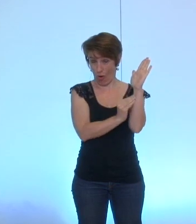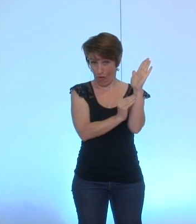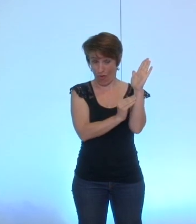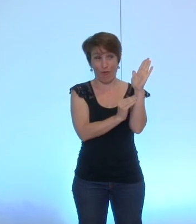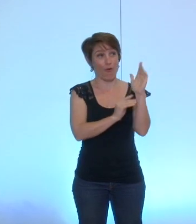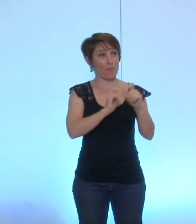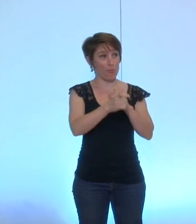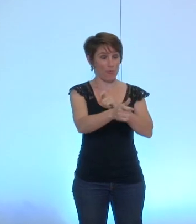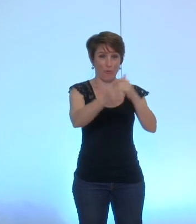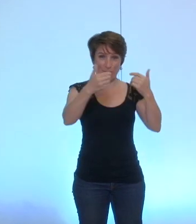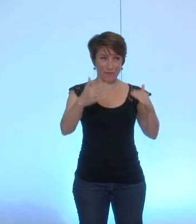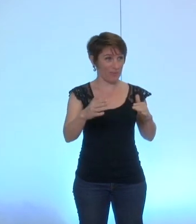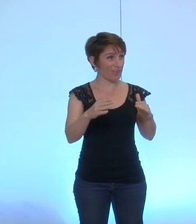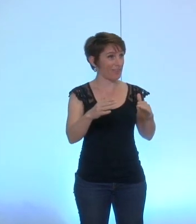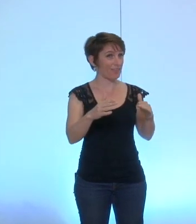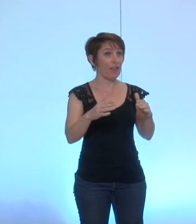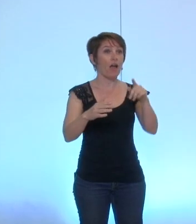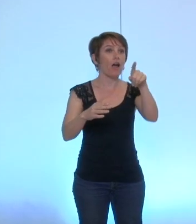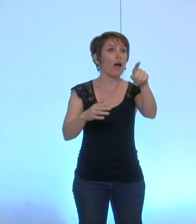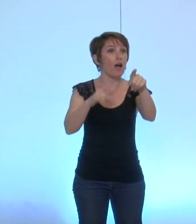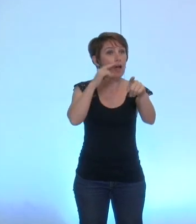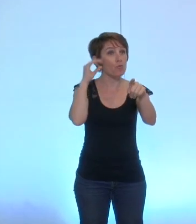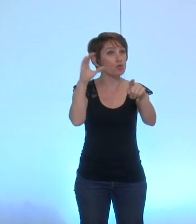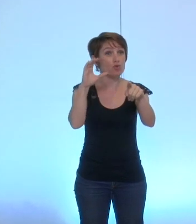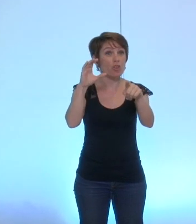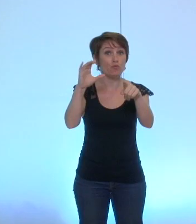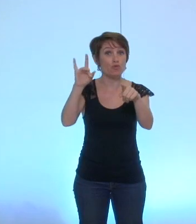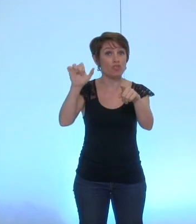pouvez venir modifier votre vote à la table de vote monsieur Chamussy si vous le souhaitez